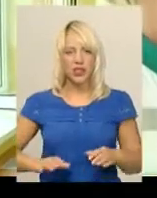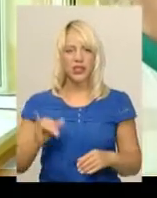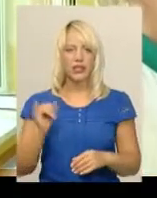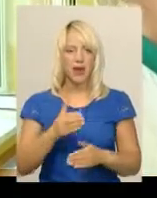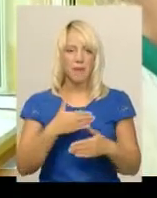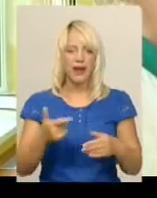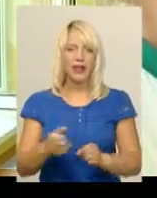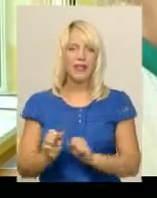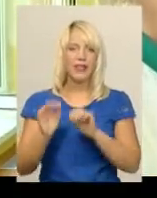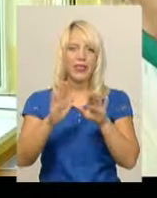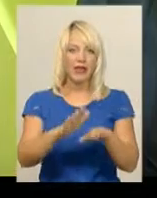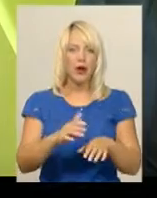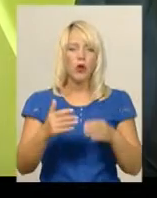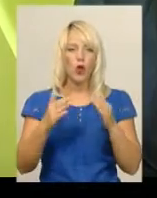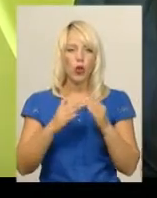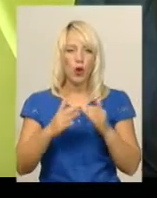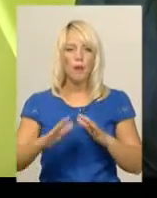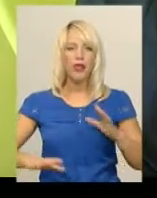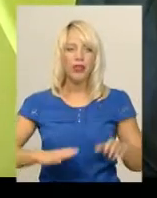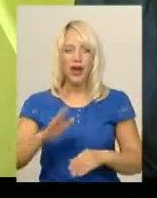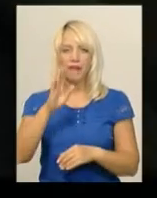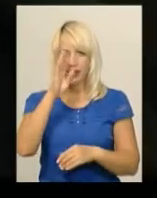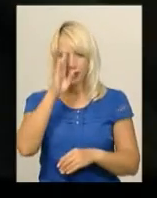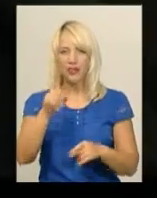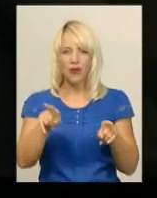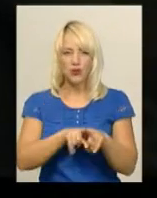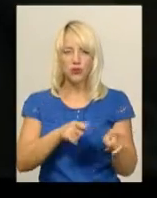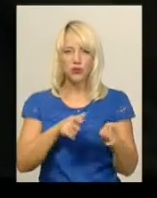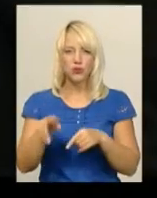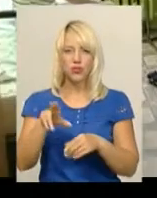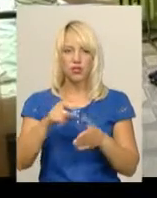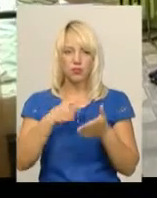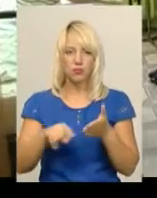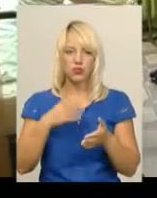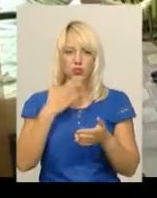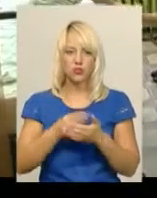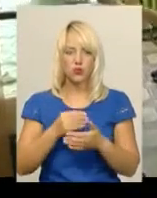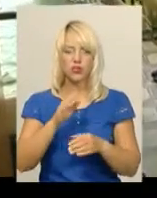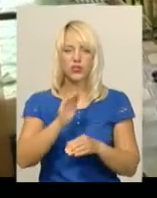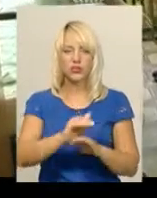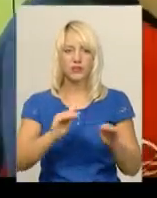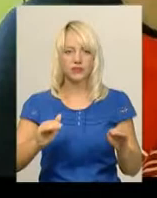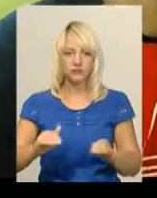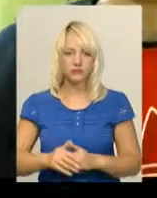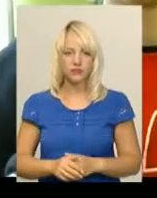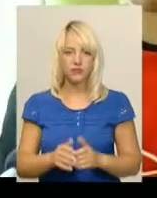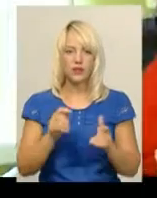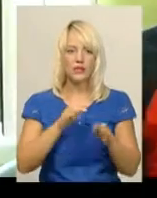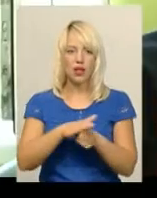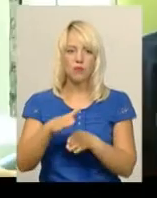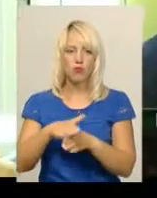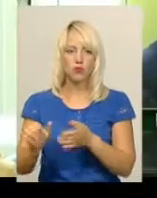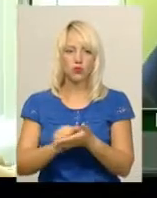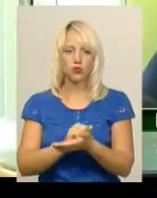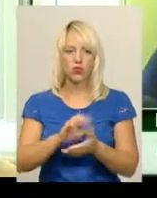ми їх віддаємо додому. Тренер дівчат Василь Хорхоль теж готується до виписки своїх підопічних. Заповнює документи. Діти здорові,